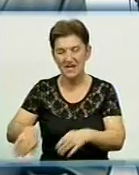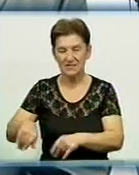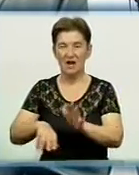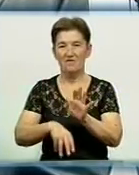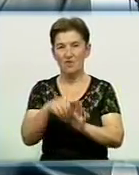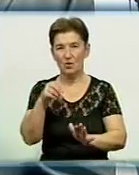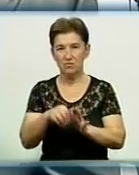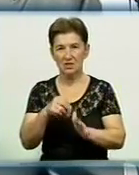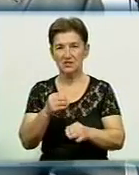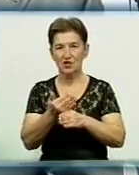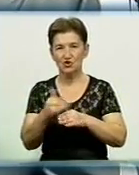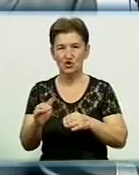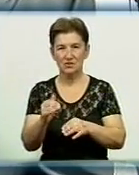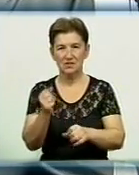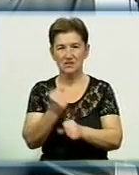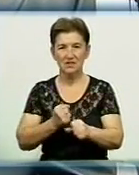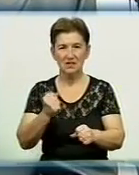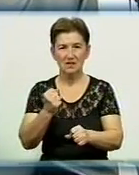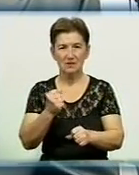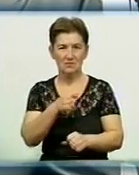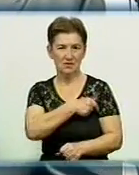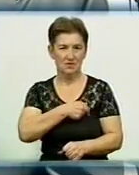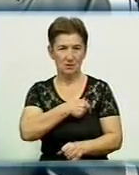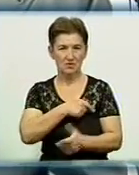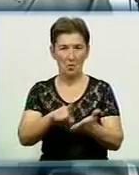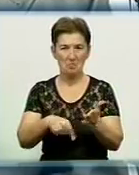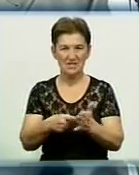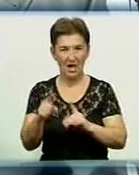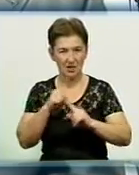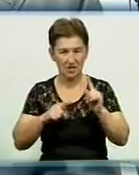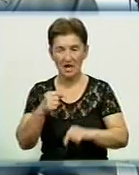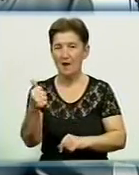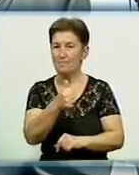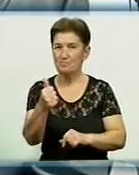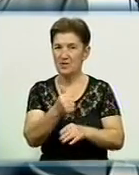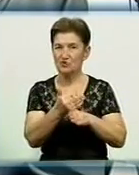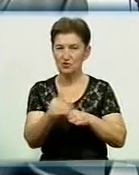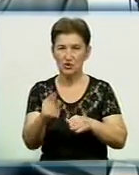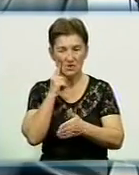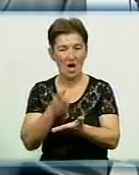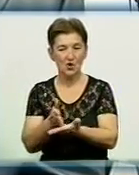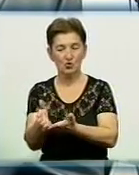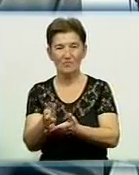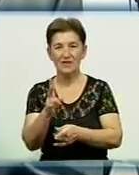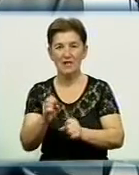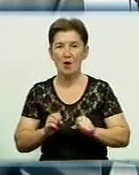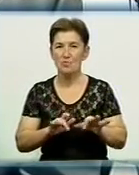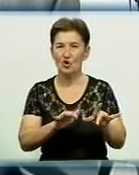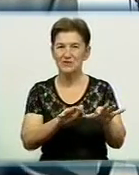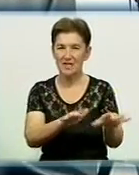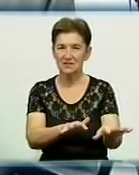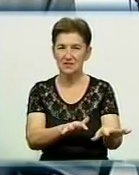роботи і діяльності депутатів в місцевих радах. А перша частина орієнтована на процеси, які